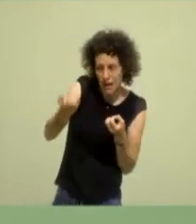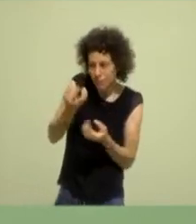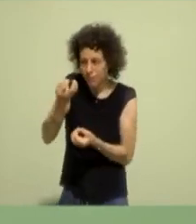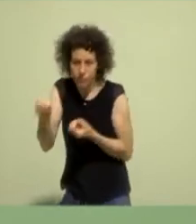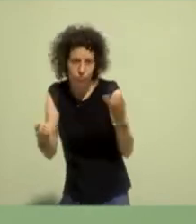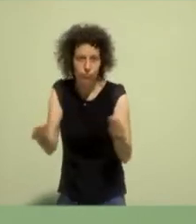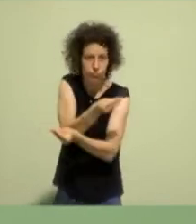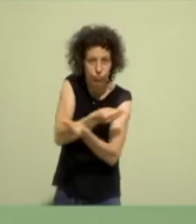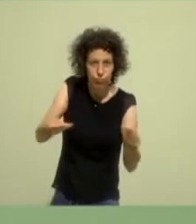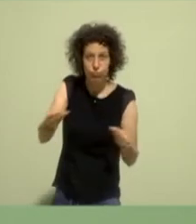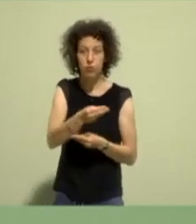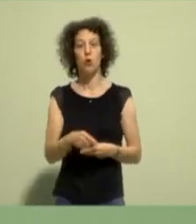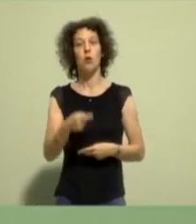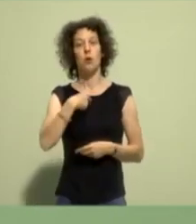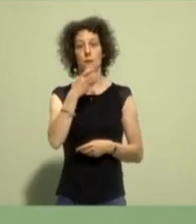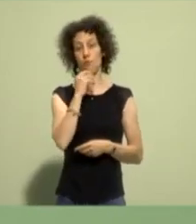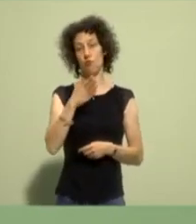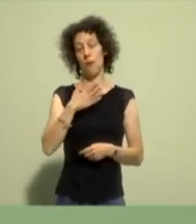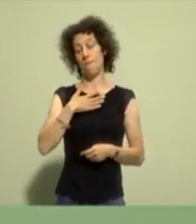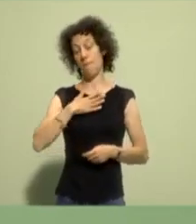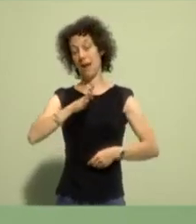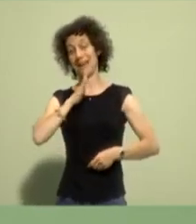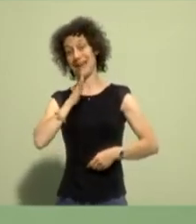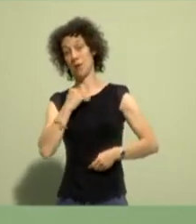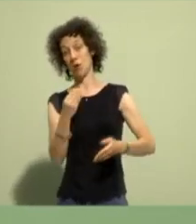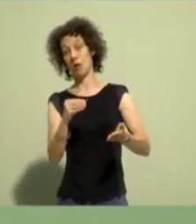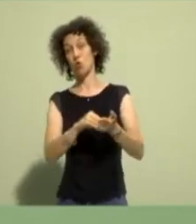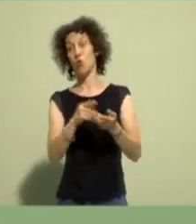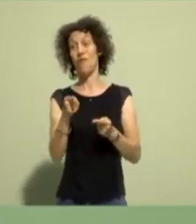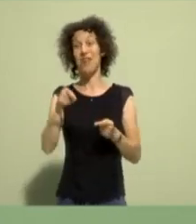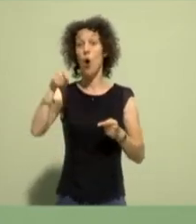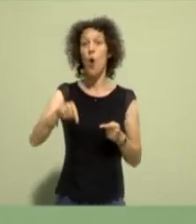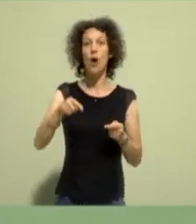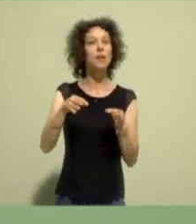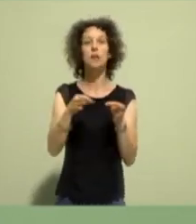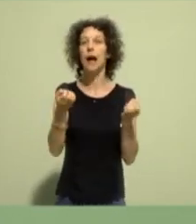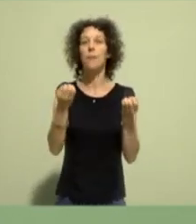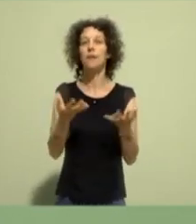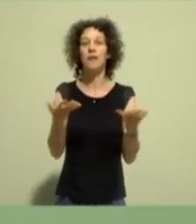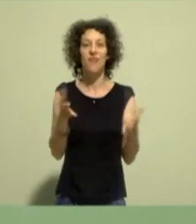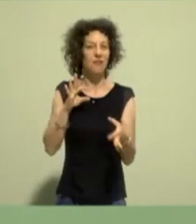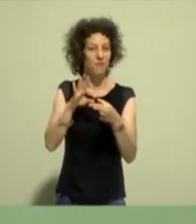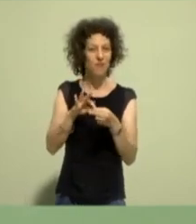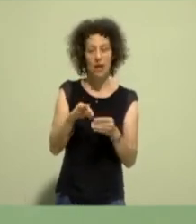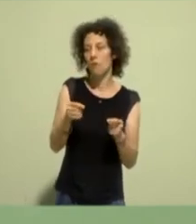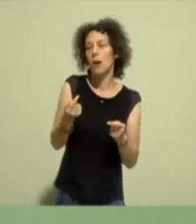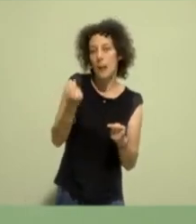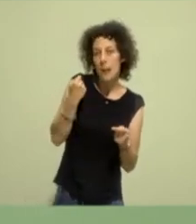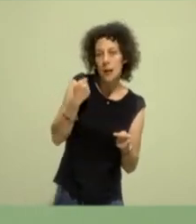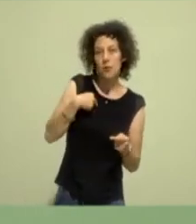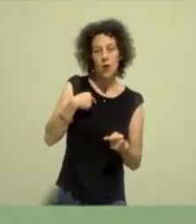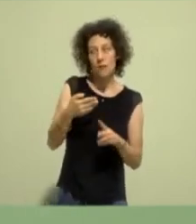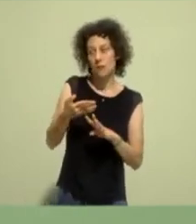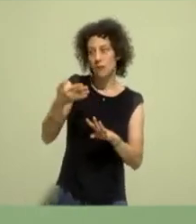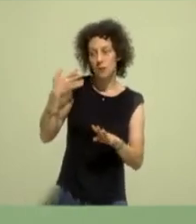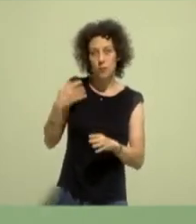Ich möchte meine Rede auch noch einen tagesaktuellen Vorfall ansprechen, der mich in den letzten Tagen sehr